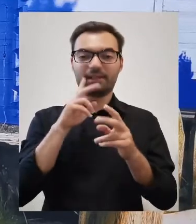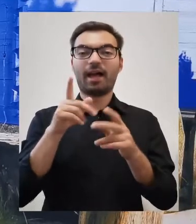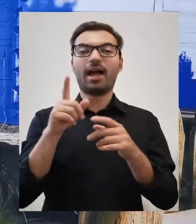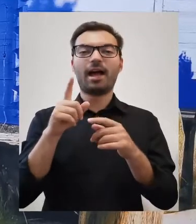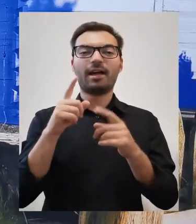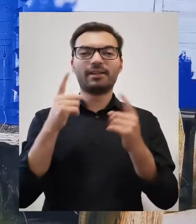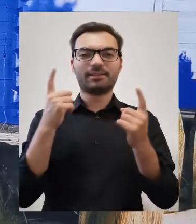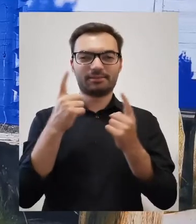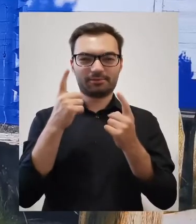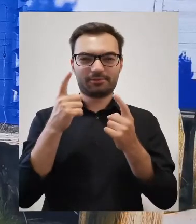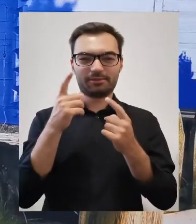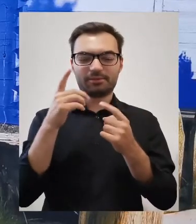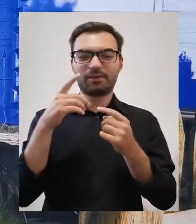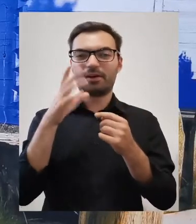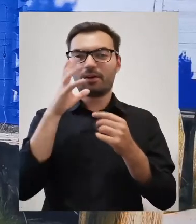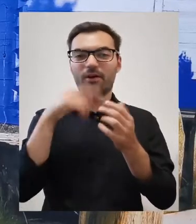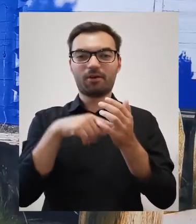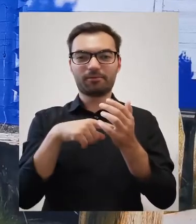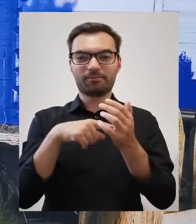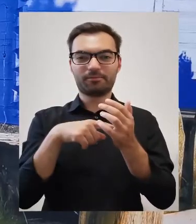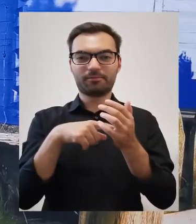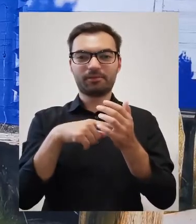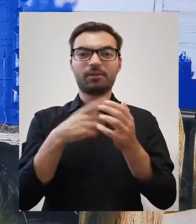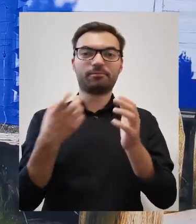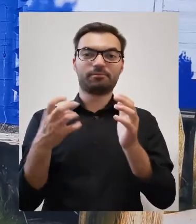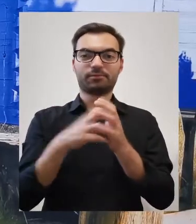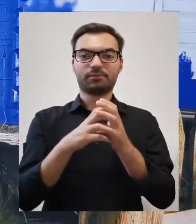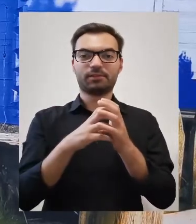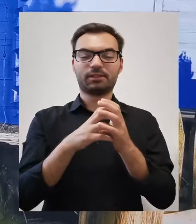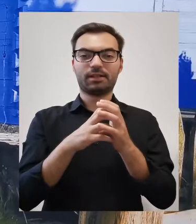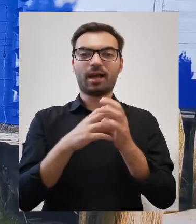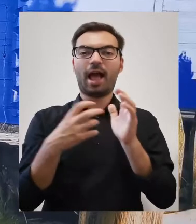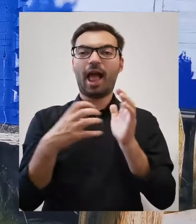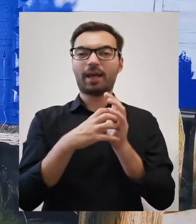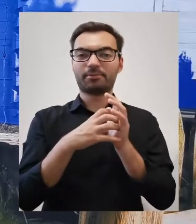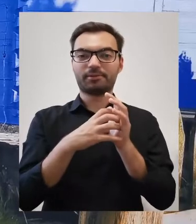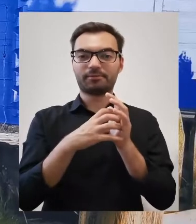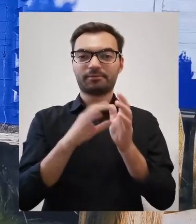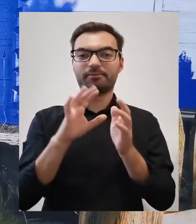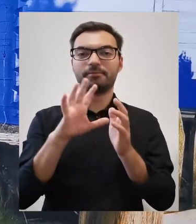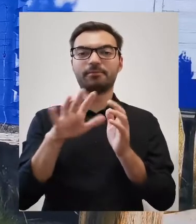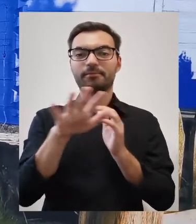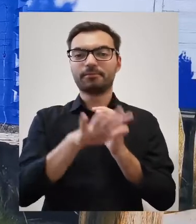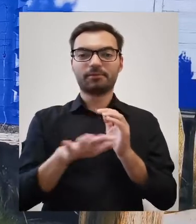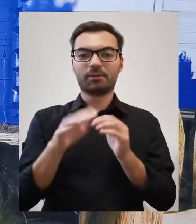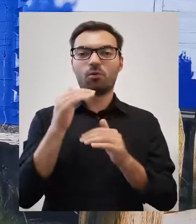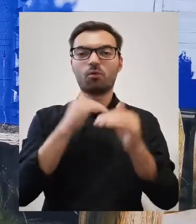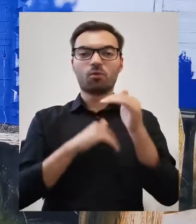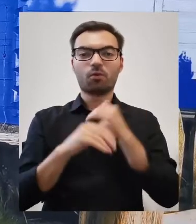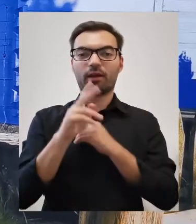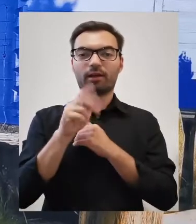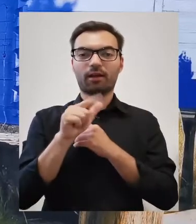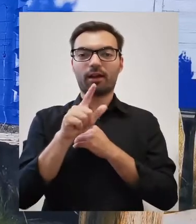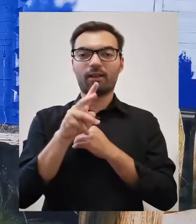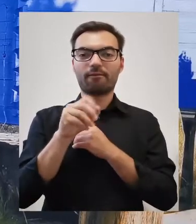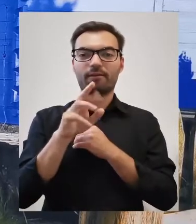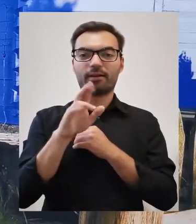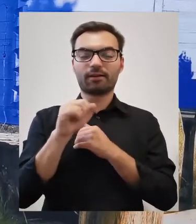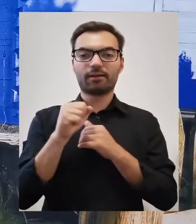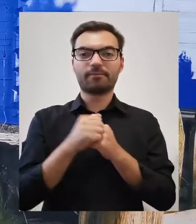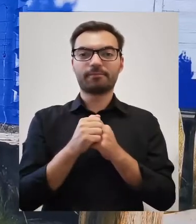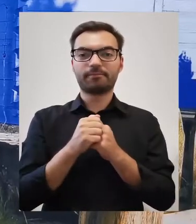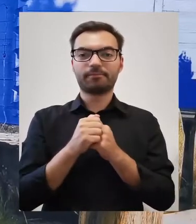zjawisko, które przed chwilą Państwu opisałam, znalazło się w herbie, w dzisiejszym herbie właśnie Góry